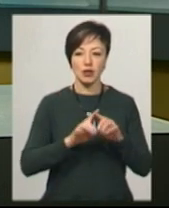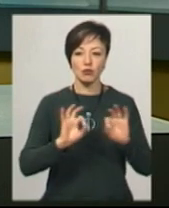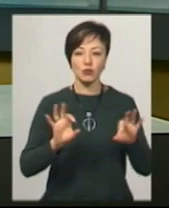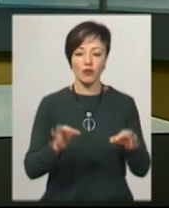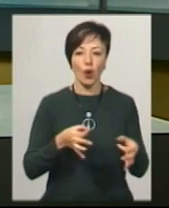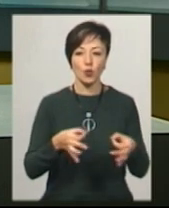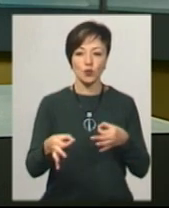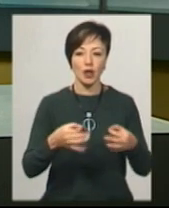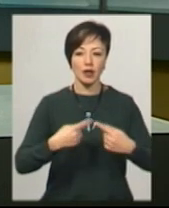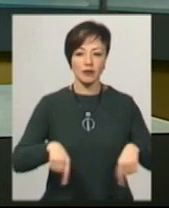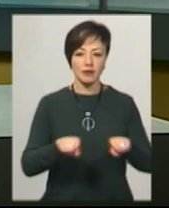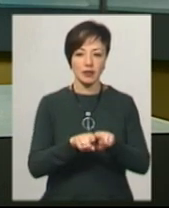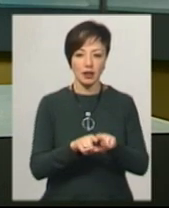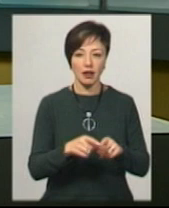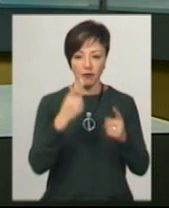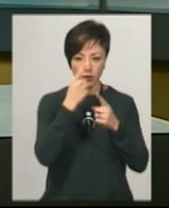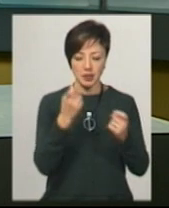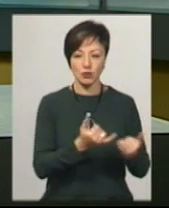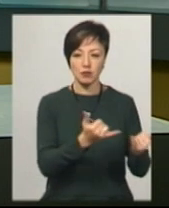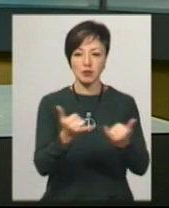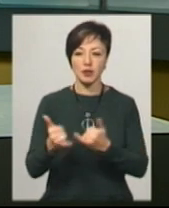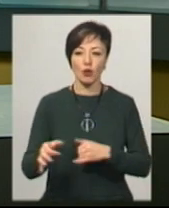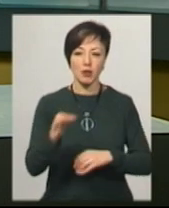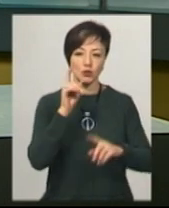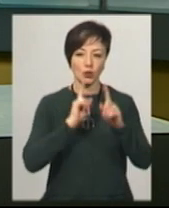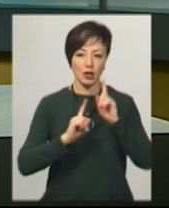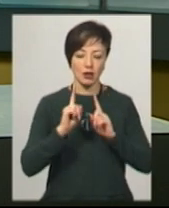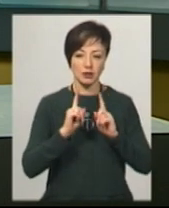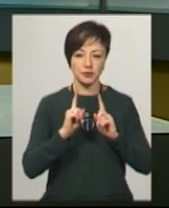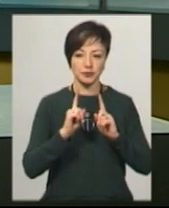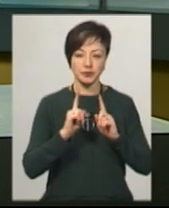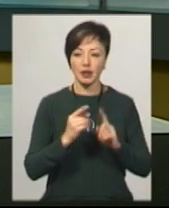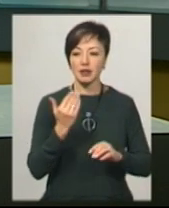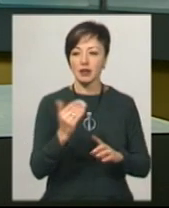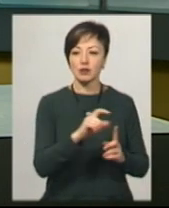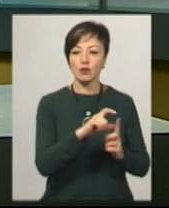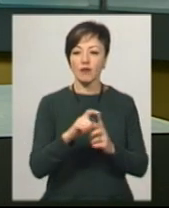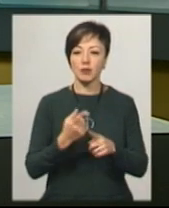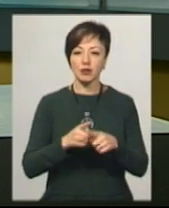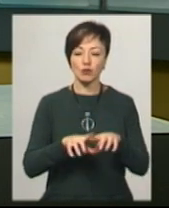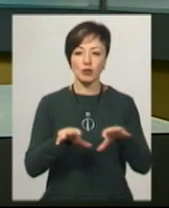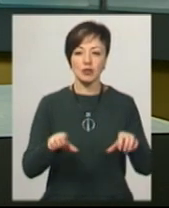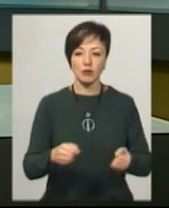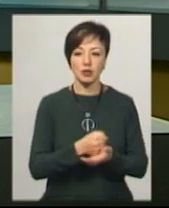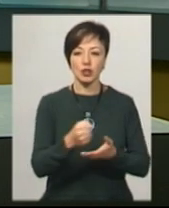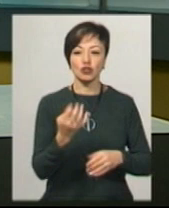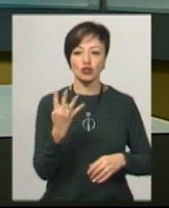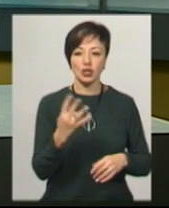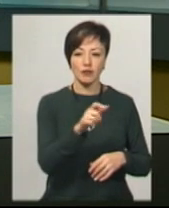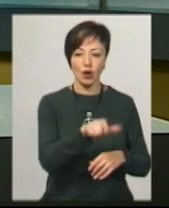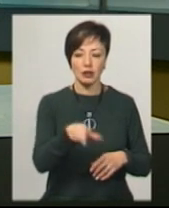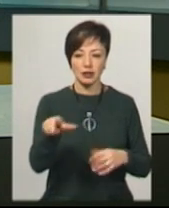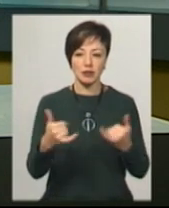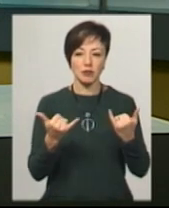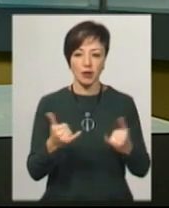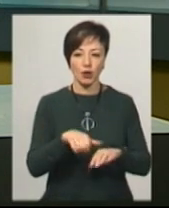консультант відділу інформаційного забезпечення Хмельницької обласної ради Наталя Лужняк. За її словами, на цю посаду претендували четверо кандидатів.